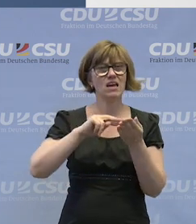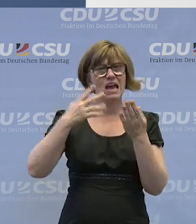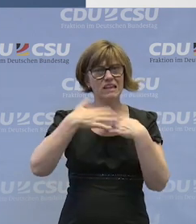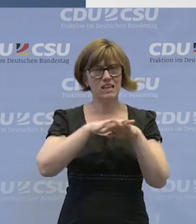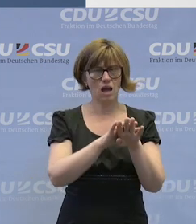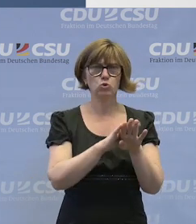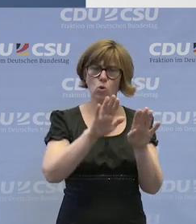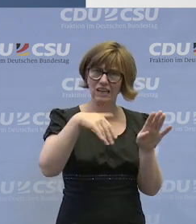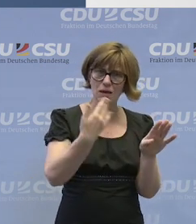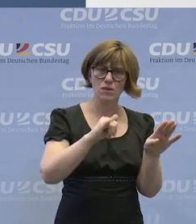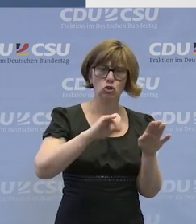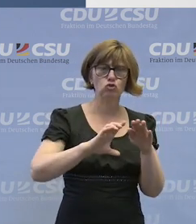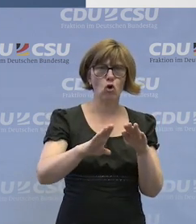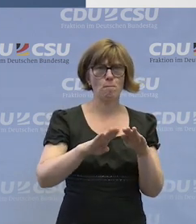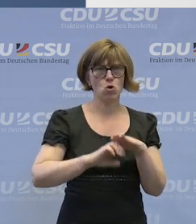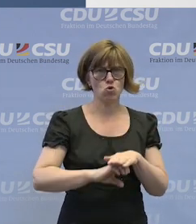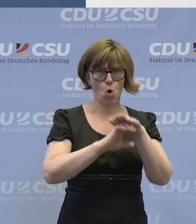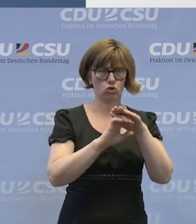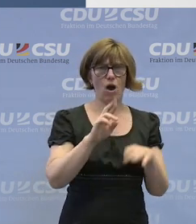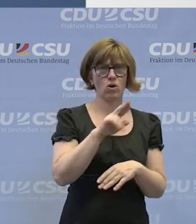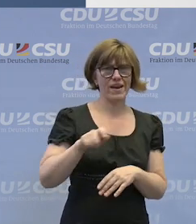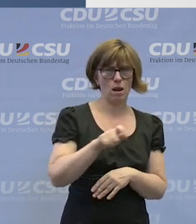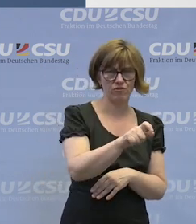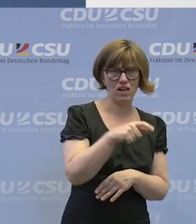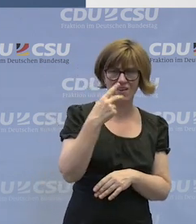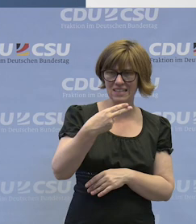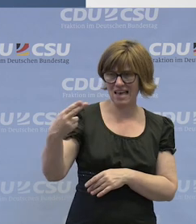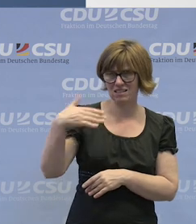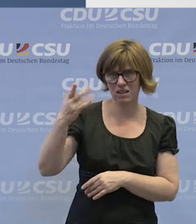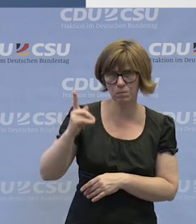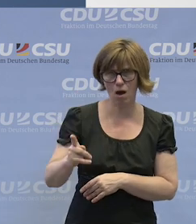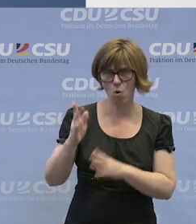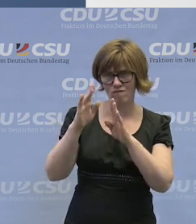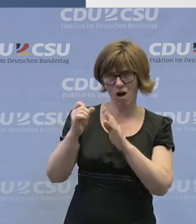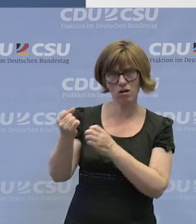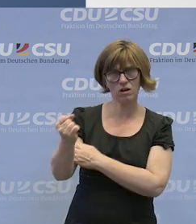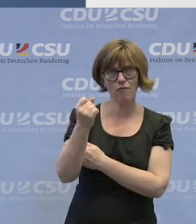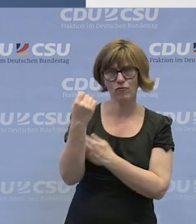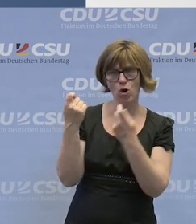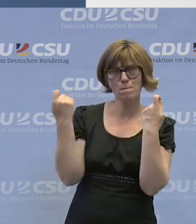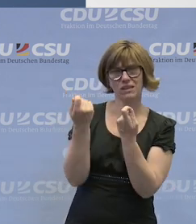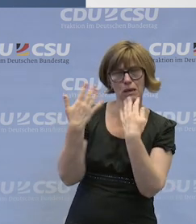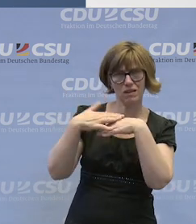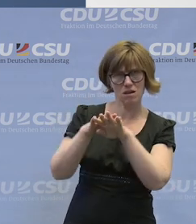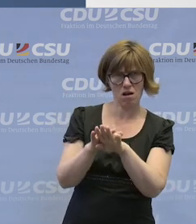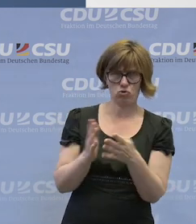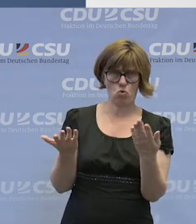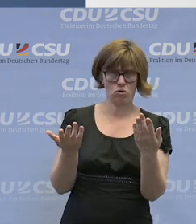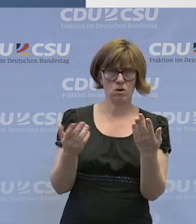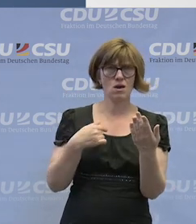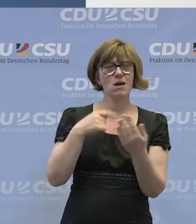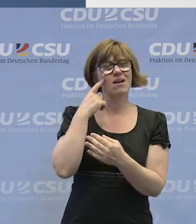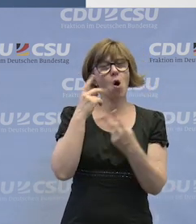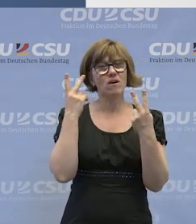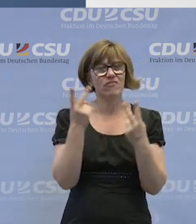-Pfalz gibt es entsprechende Jobcoaches oder wie auch immer. Ich weiß das von Hessen, da gibt es auch Fachkräfte für betriebliche Integration. Ich glaube, es ist ganz